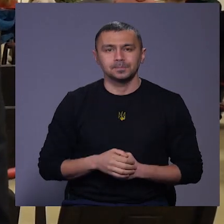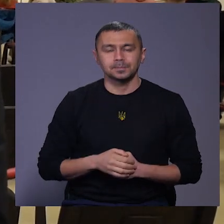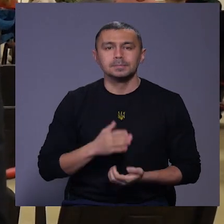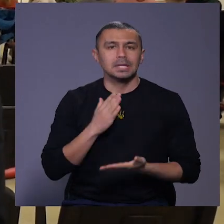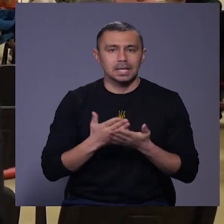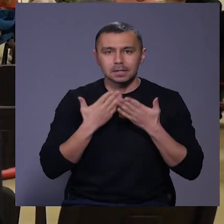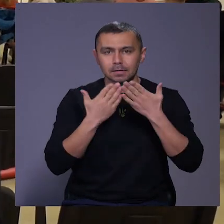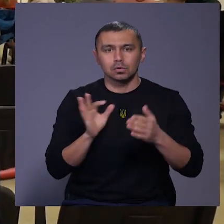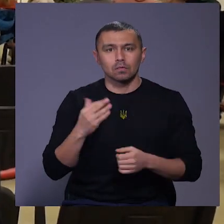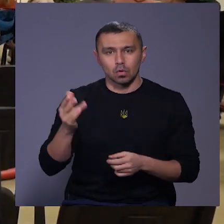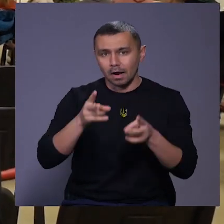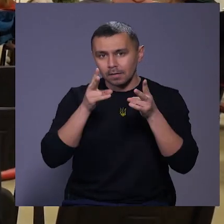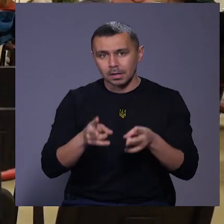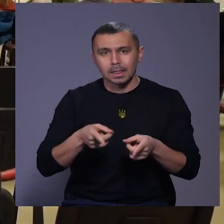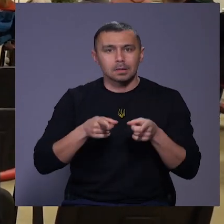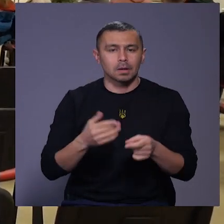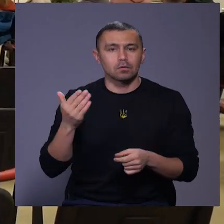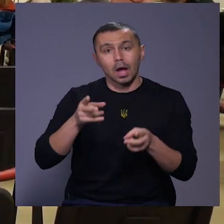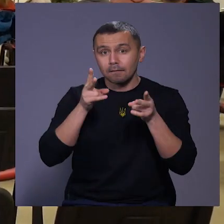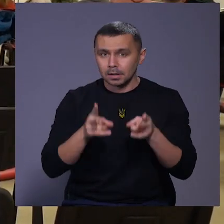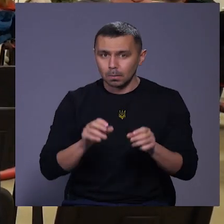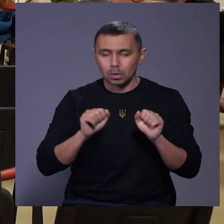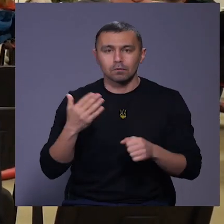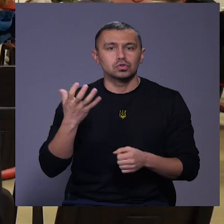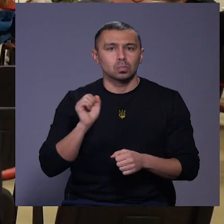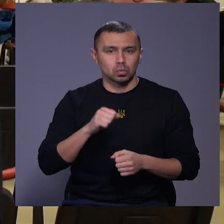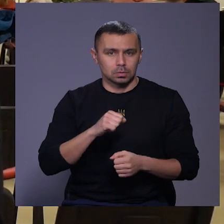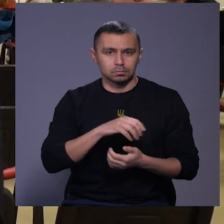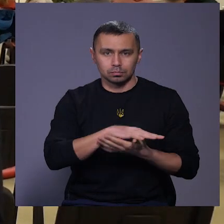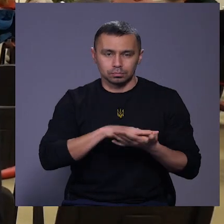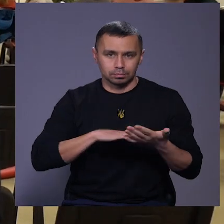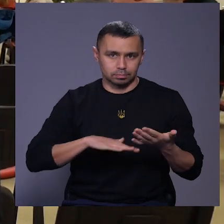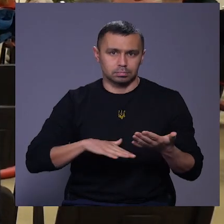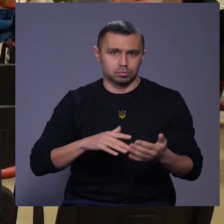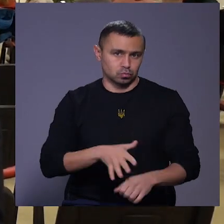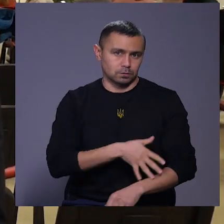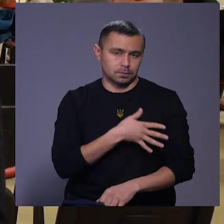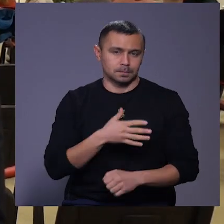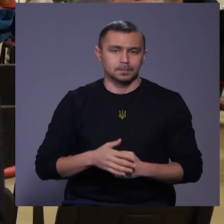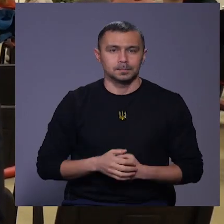Є звернення, що воно аварійне, чи насправді воно аварійне, можливо, воно ще може прослужити дуже багато часу.